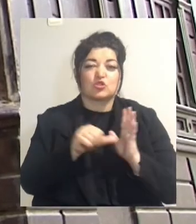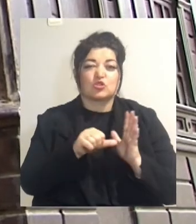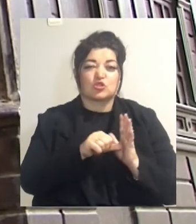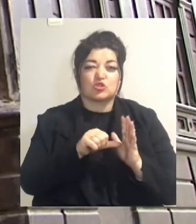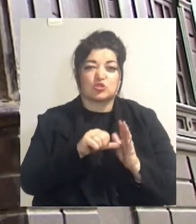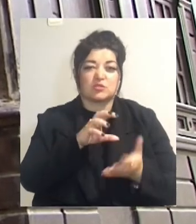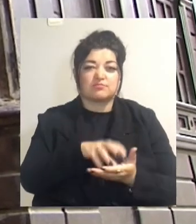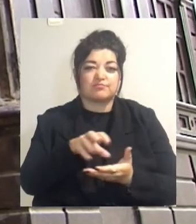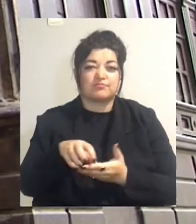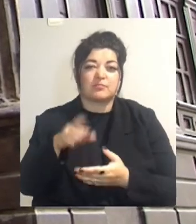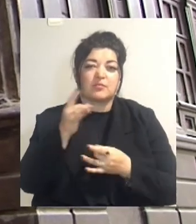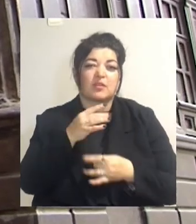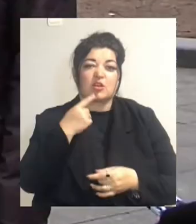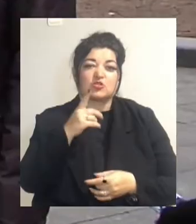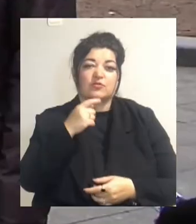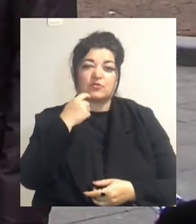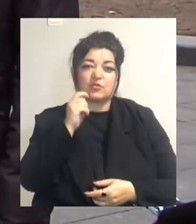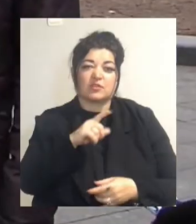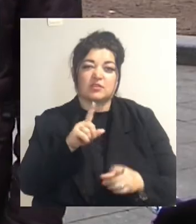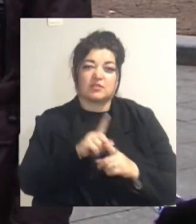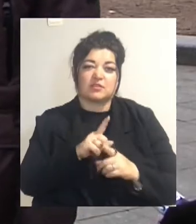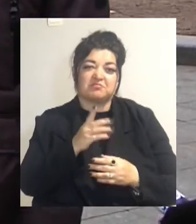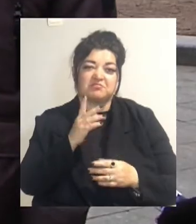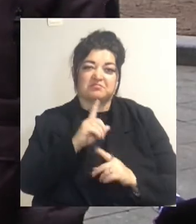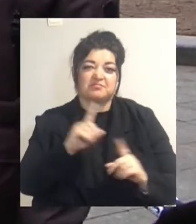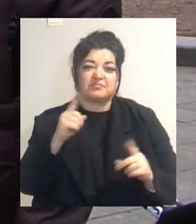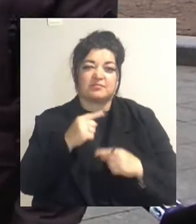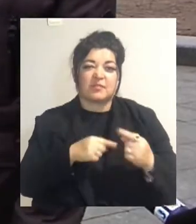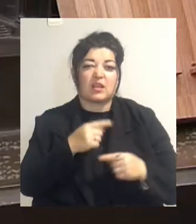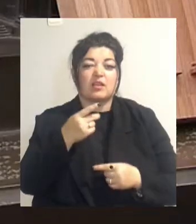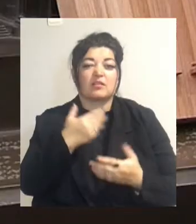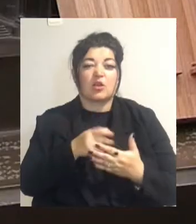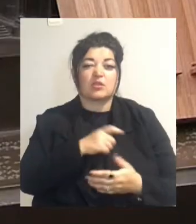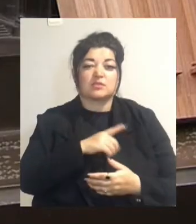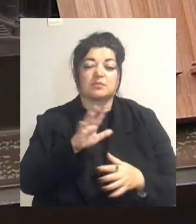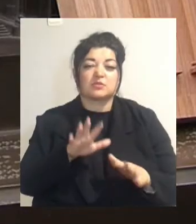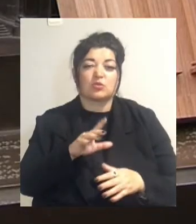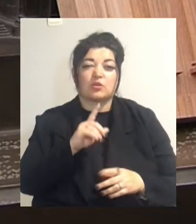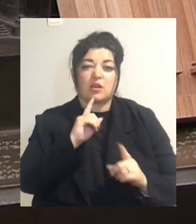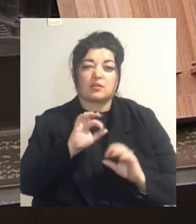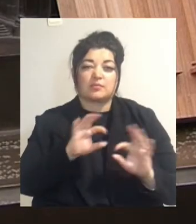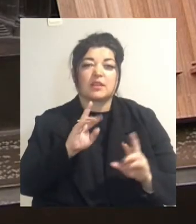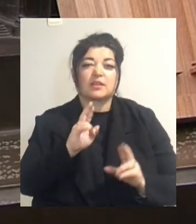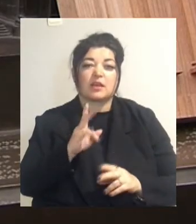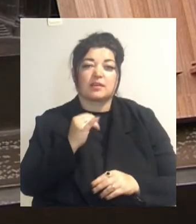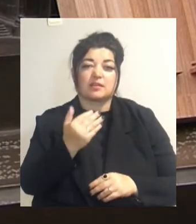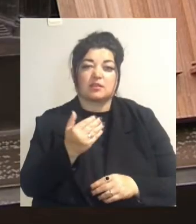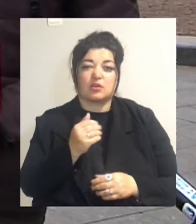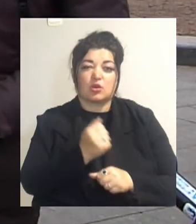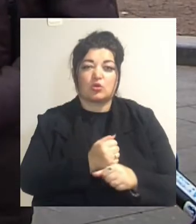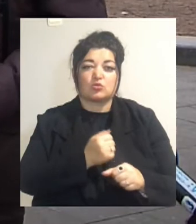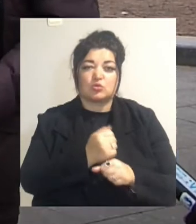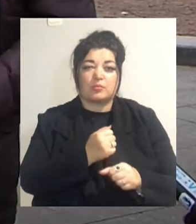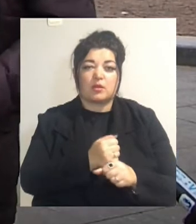каже, в Україні вони найдеталізованіші. На прикладі Одеської міської ради пояснив, як їх розробляли. Ми тут бегали вокруг с